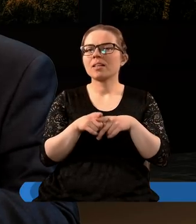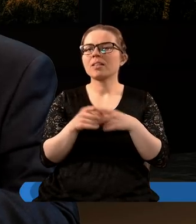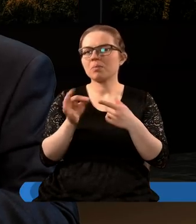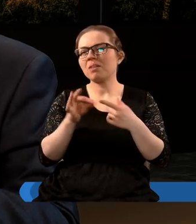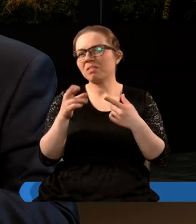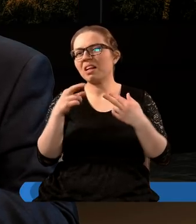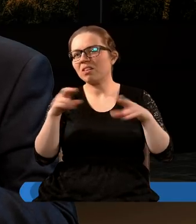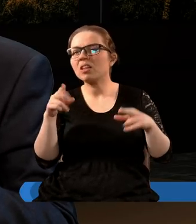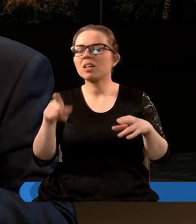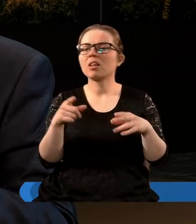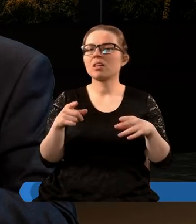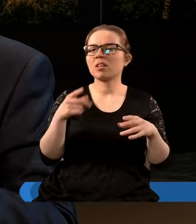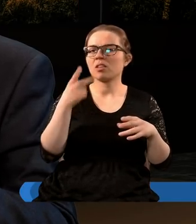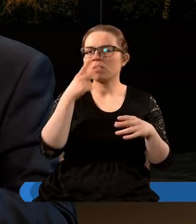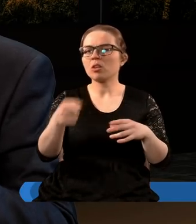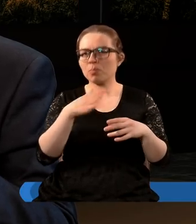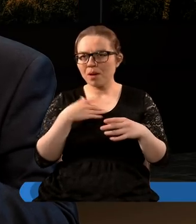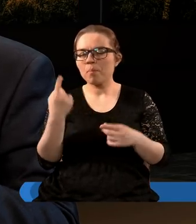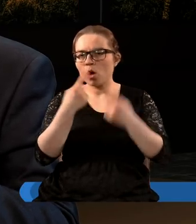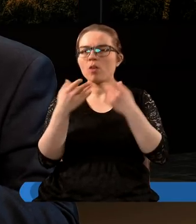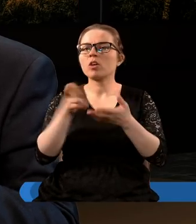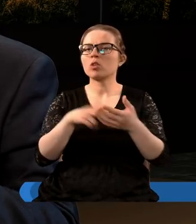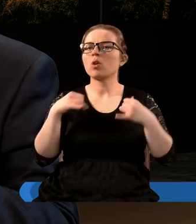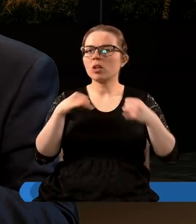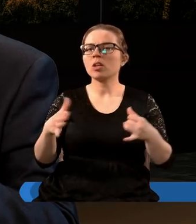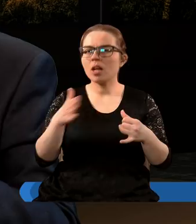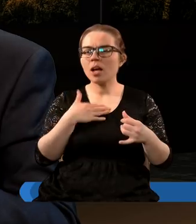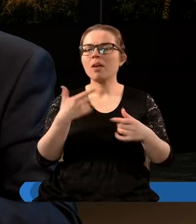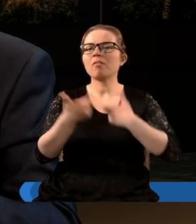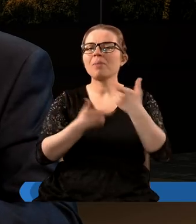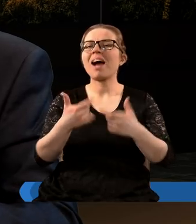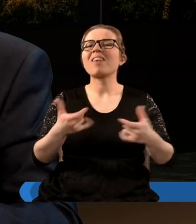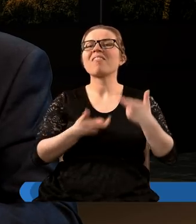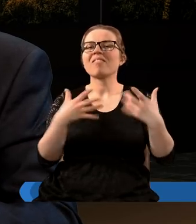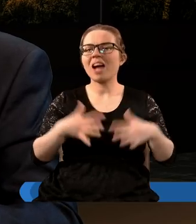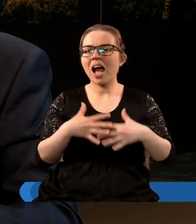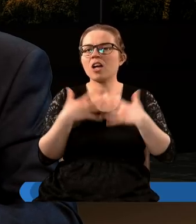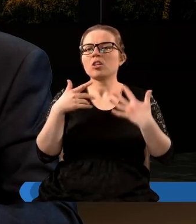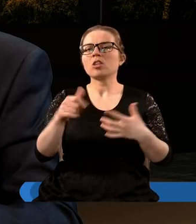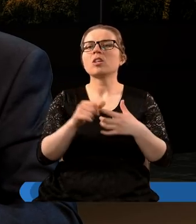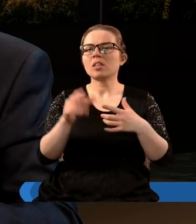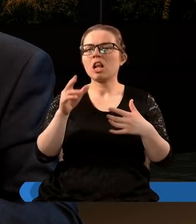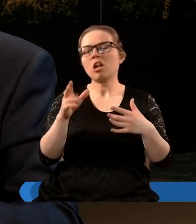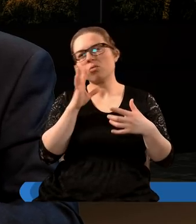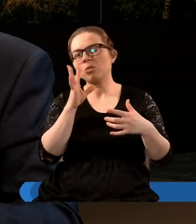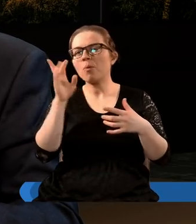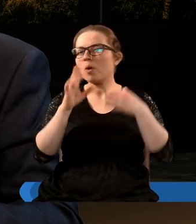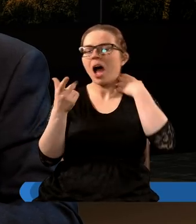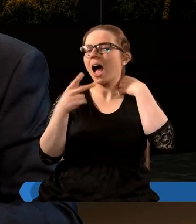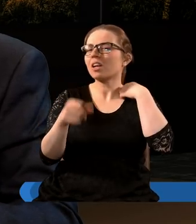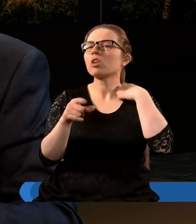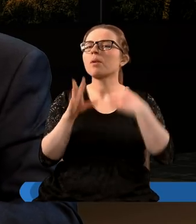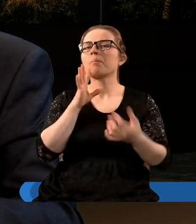te elementy... zwodzenie. Tak, na tym polega zwodzenie. Oczywiście. Mamy siłę, która też sprawia wrażenie, że jest po stronie Bożej, ale jest siłą